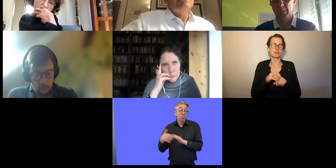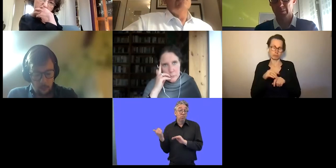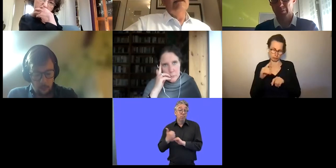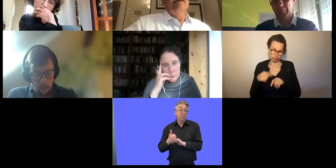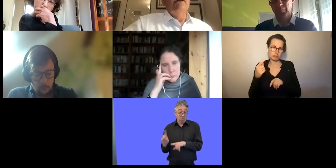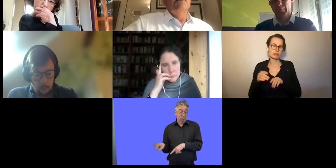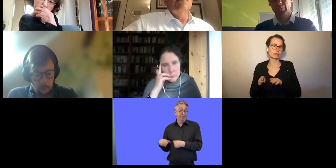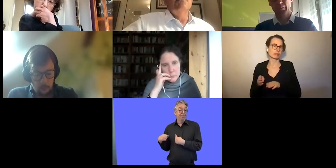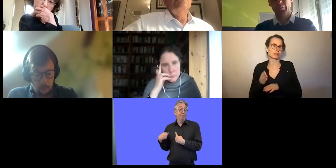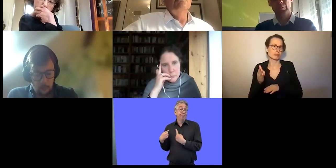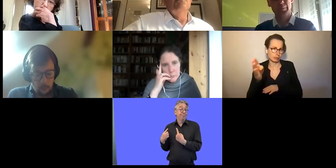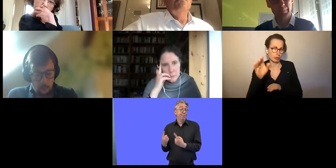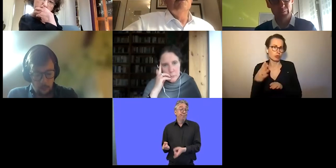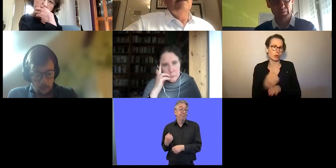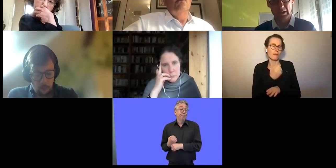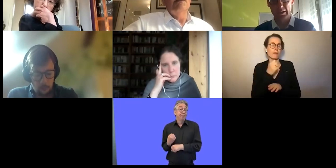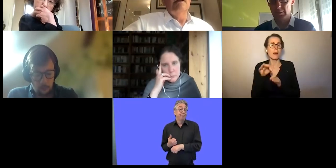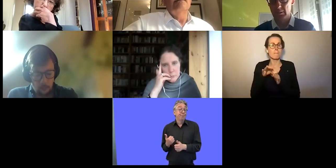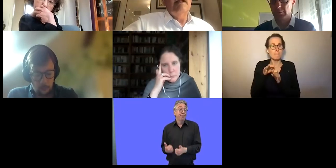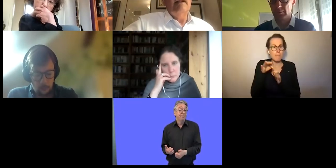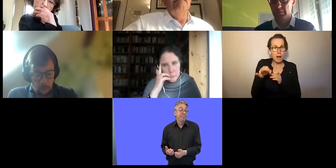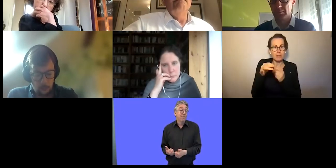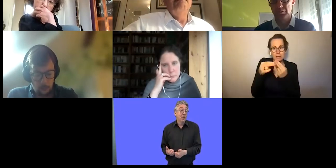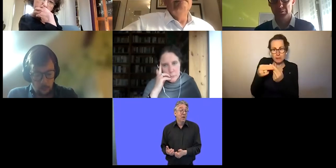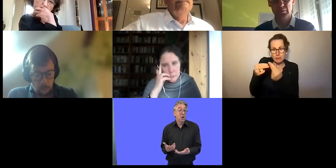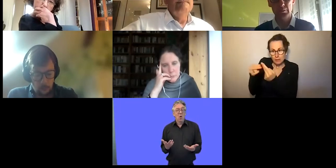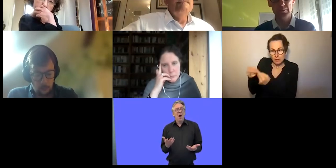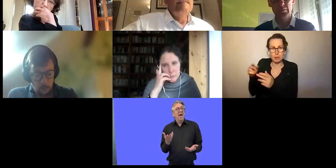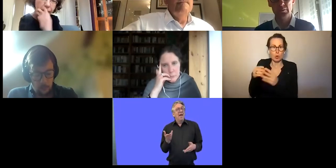maßgeschneiderte Löstungen für Regionen entwickeln.